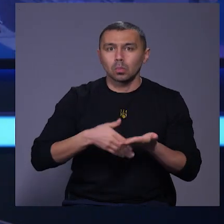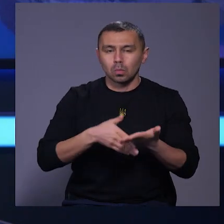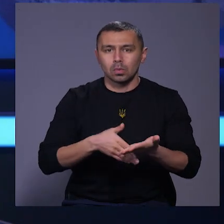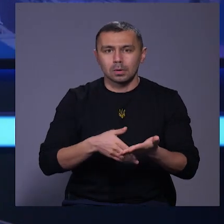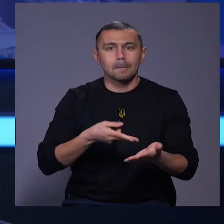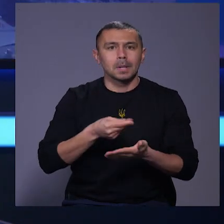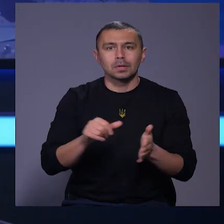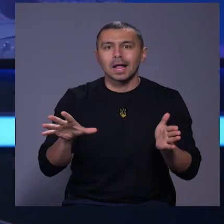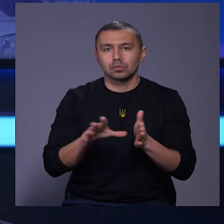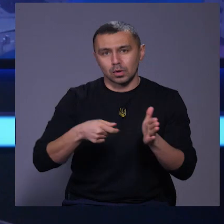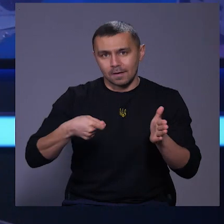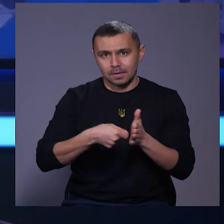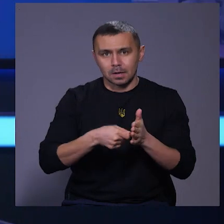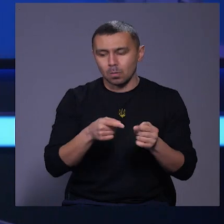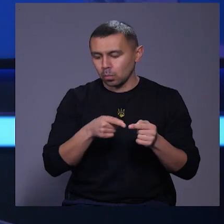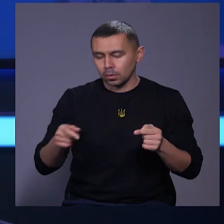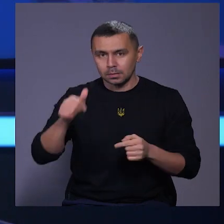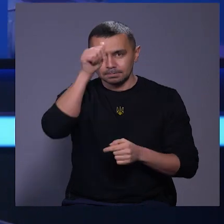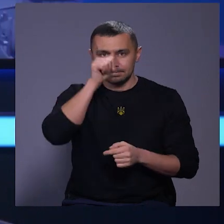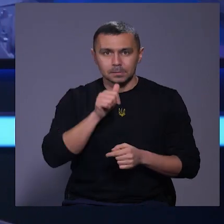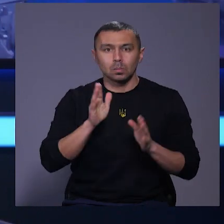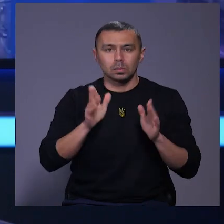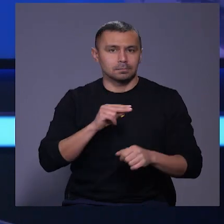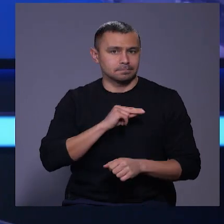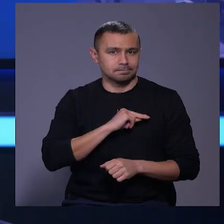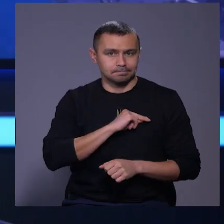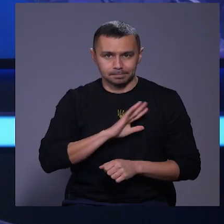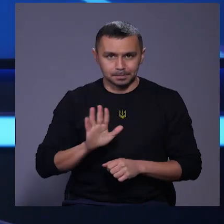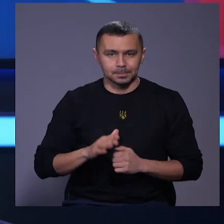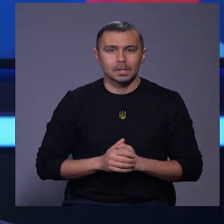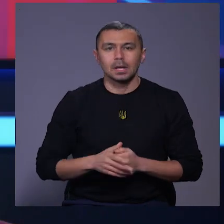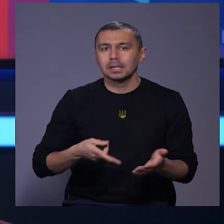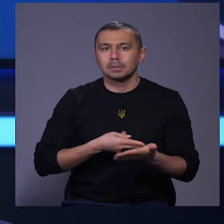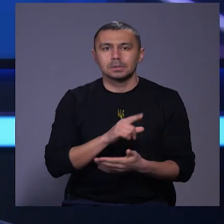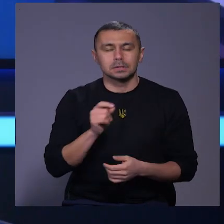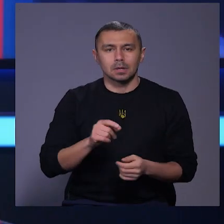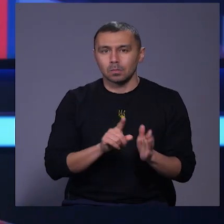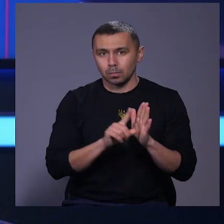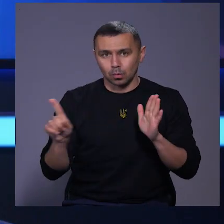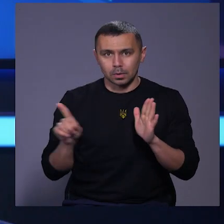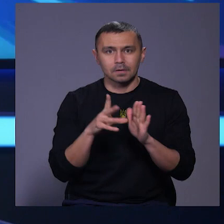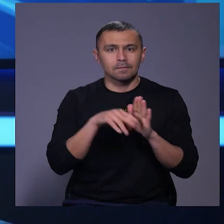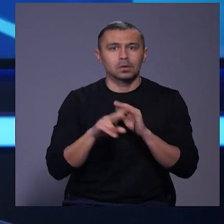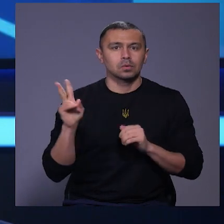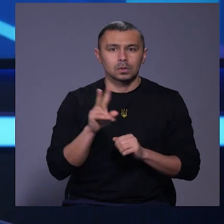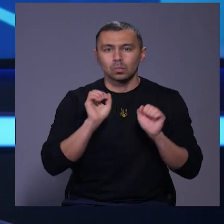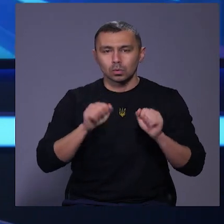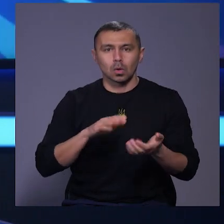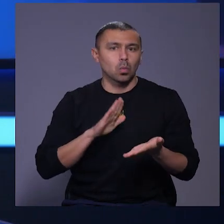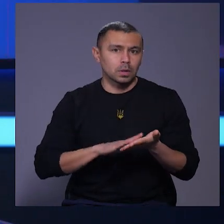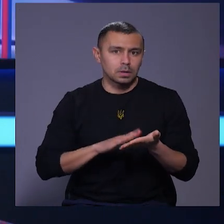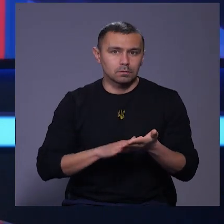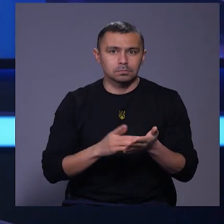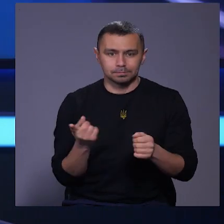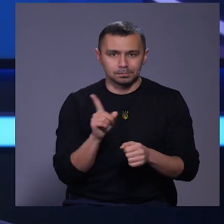платного електронного квитка протягом місяця буде недоступною. Заплатити за проїзд в тролайбусах можна готівкою